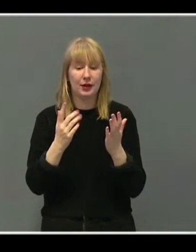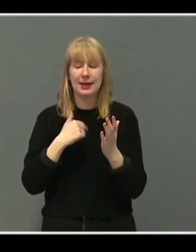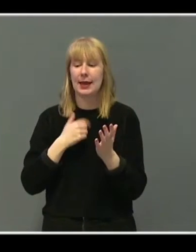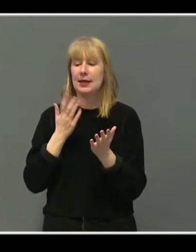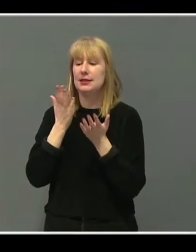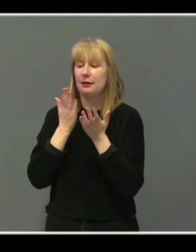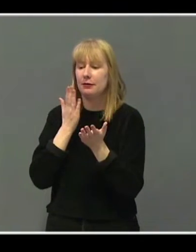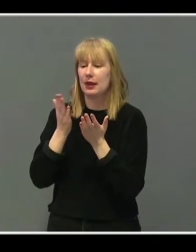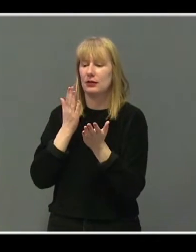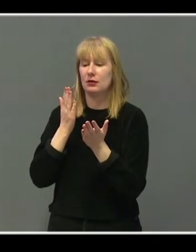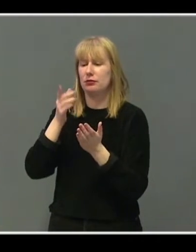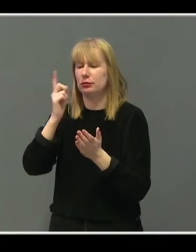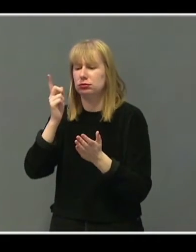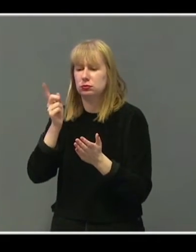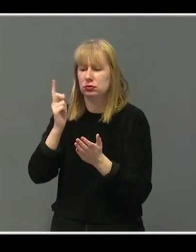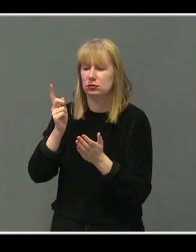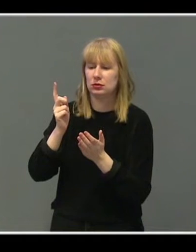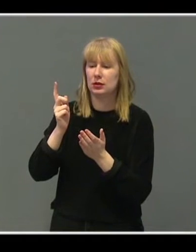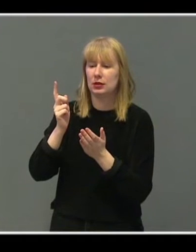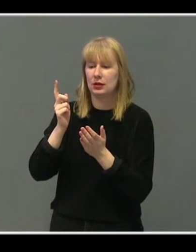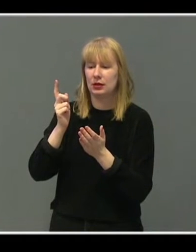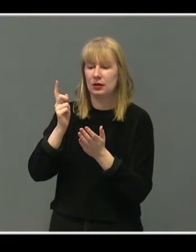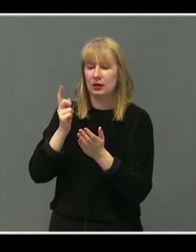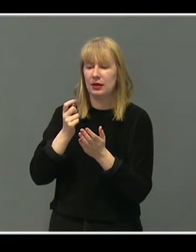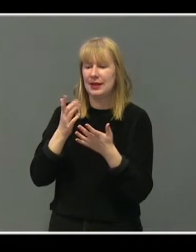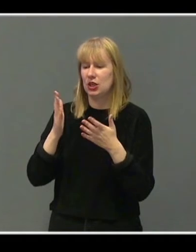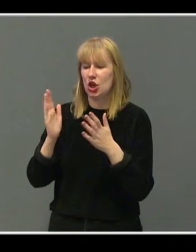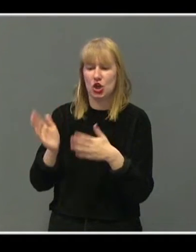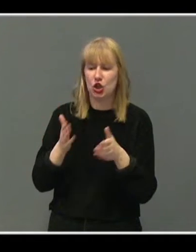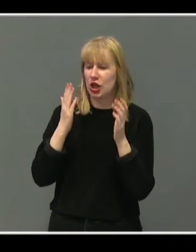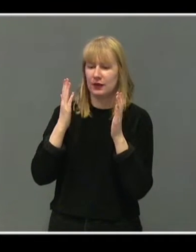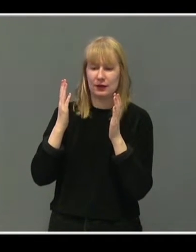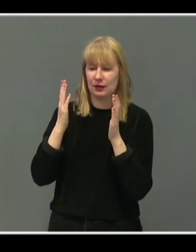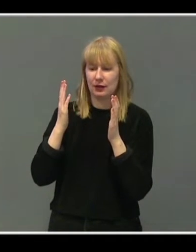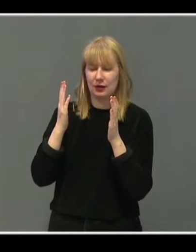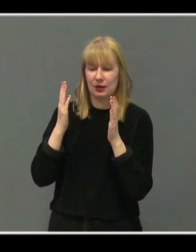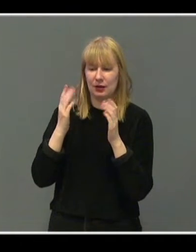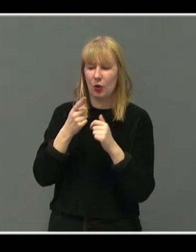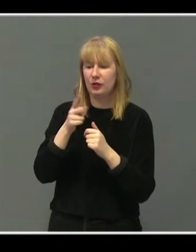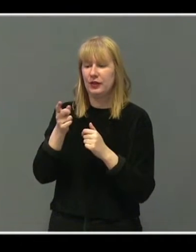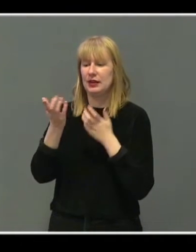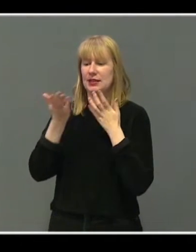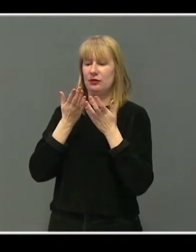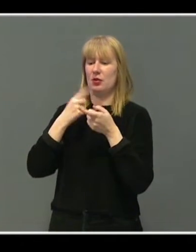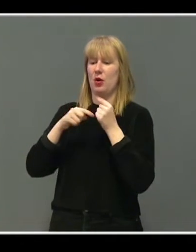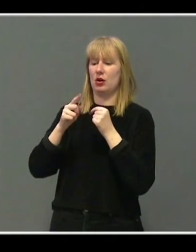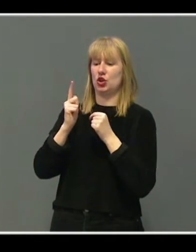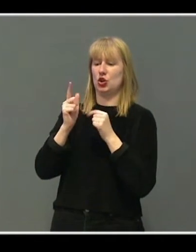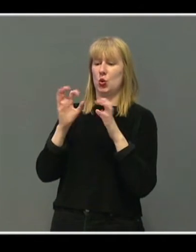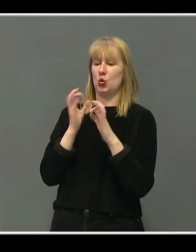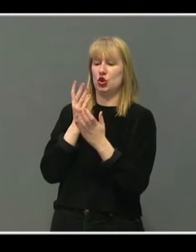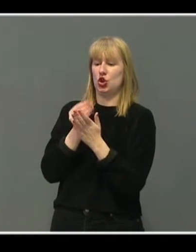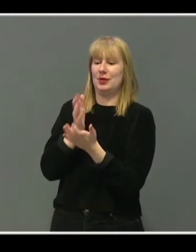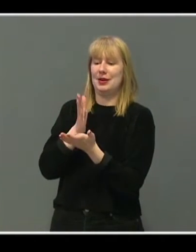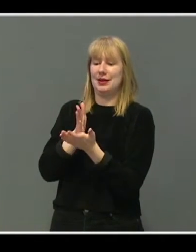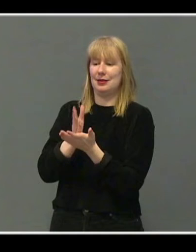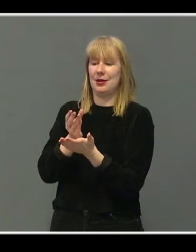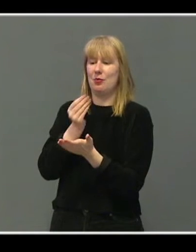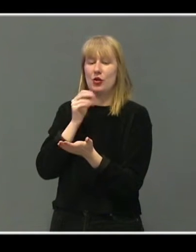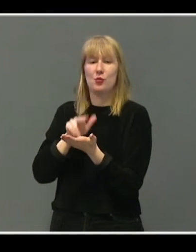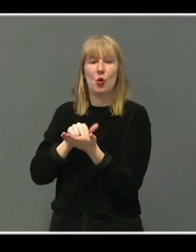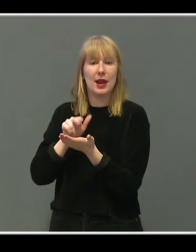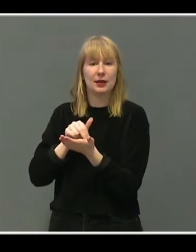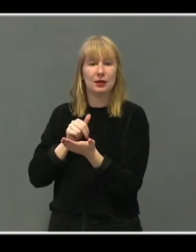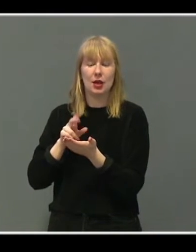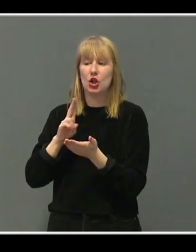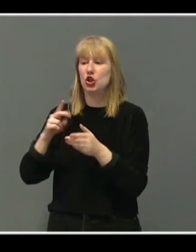ikke satt inn i kjøleskapet når de hadde tatt ut melk. De rydda ikke etter seg etter frokost og middag, hadde ikke kjøpt den osten, de likte så godt. Vi hadde de